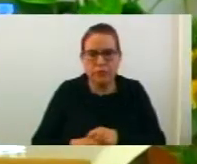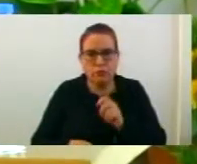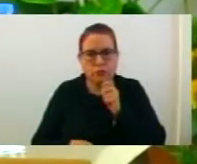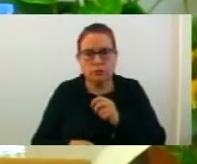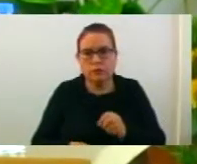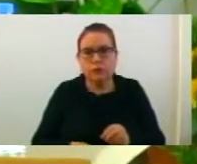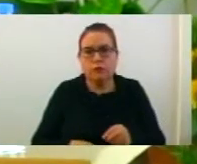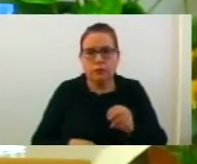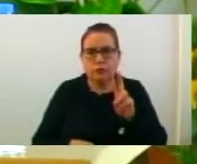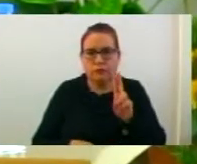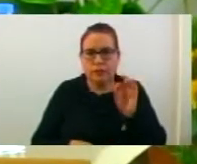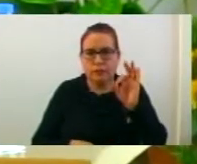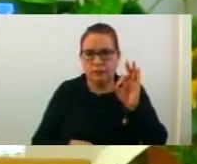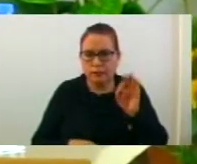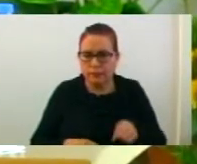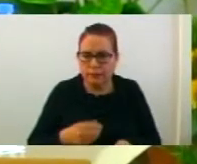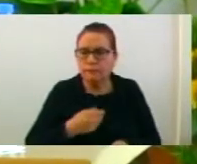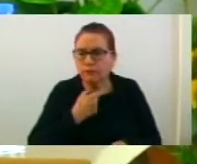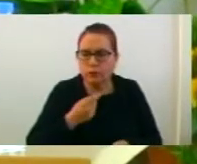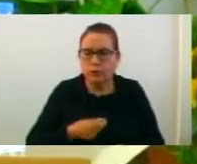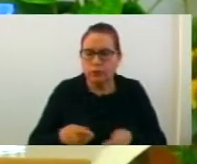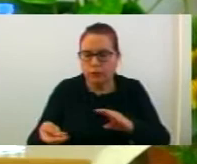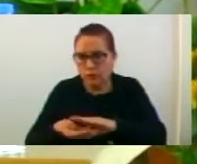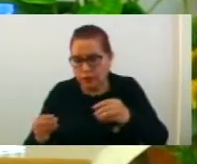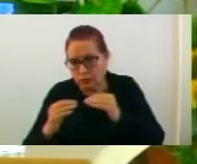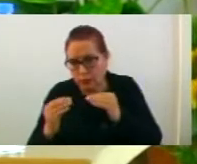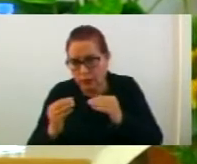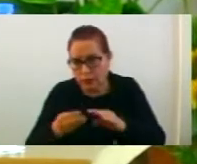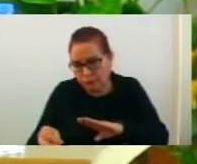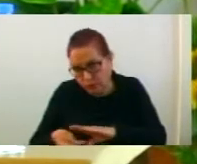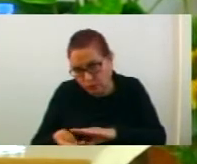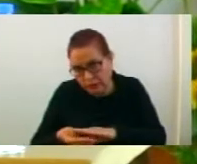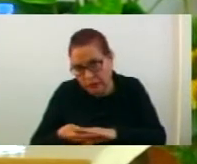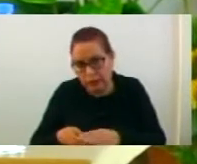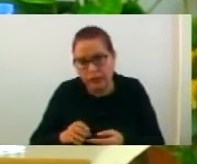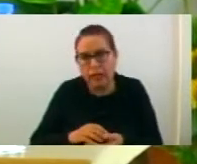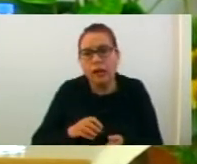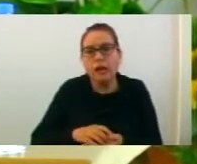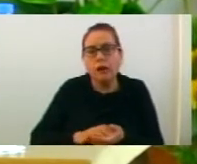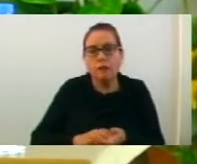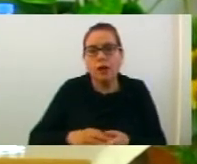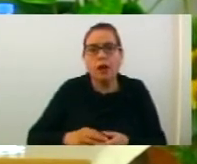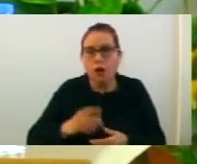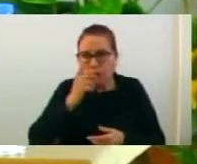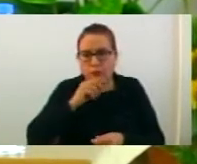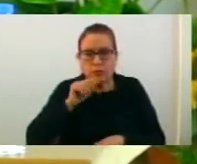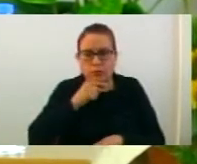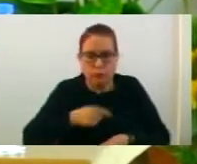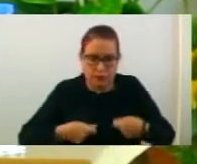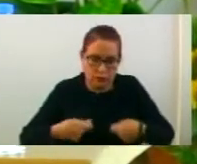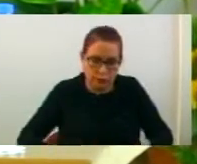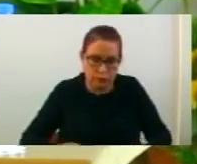воздржен донесе подлука за давање на согласност за издавање под закуп на објекти во собственост на Община Струмица.